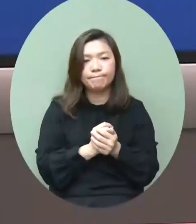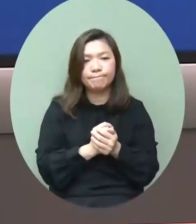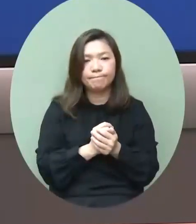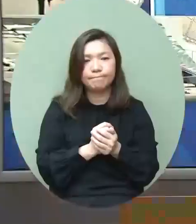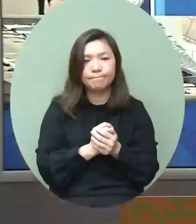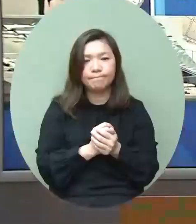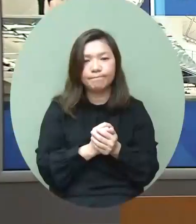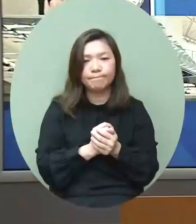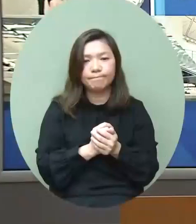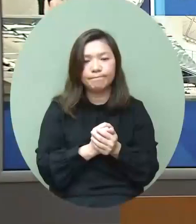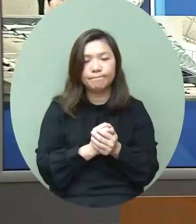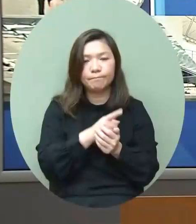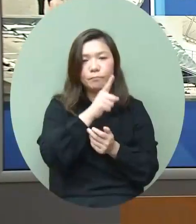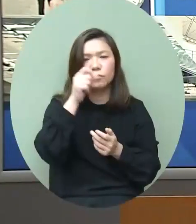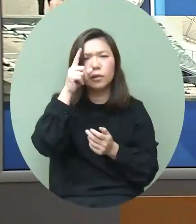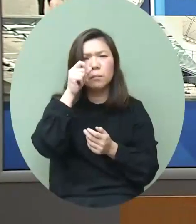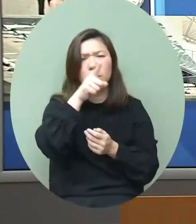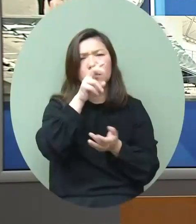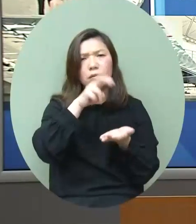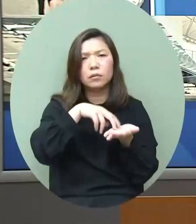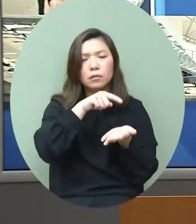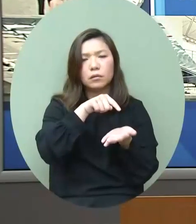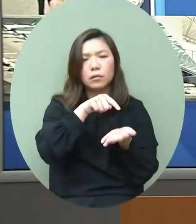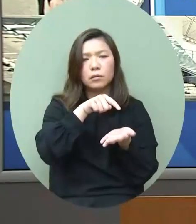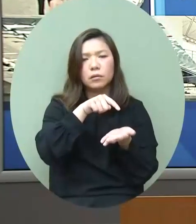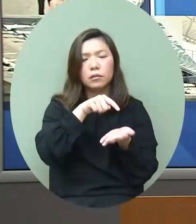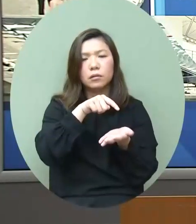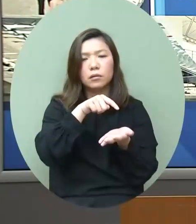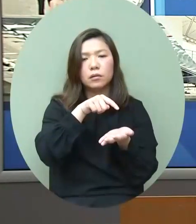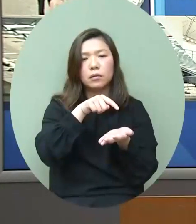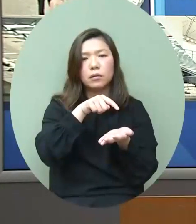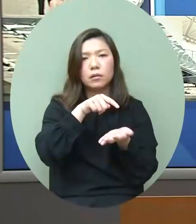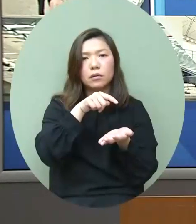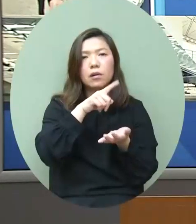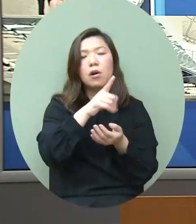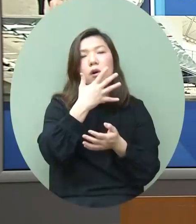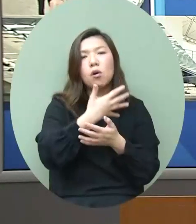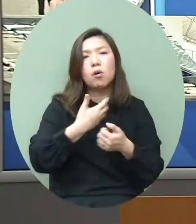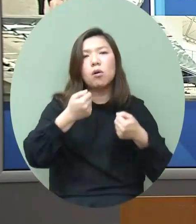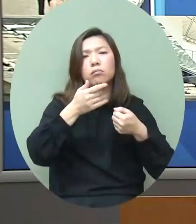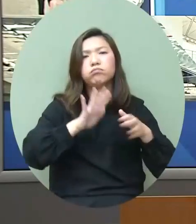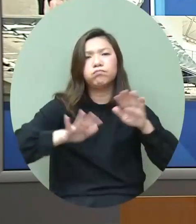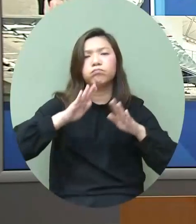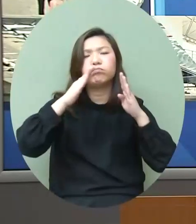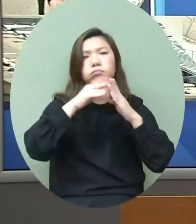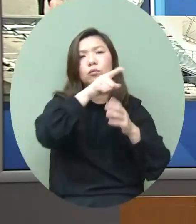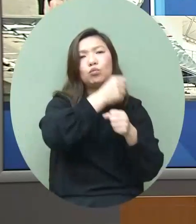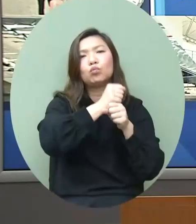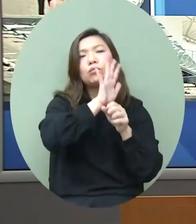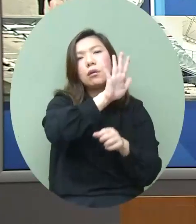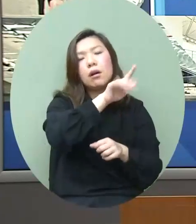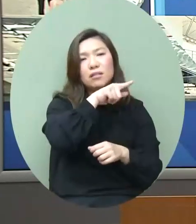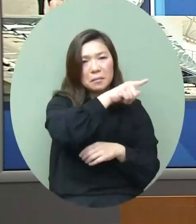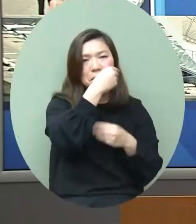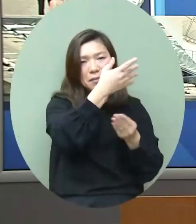至於那個特別的個案我知道都是屬於科樂文化事務處的工作應該由